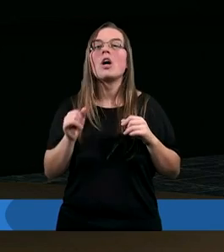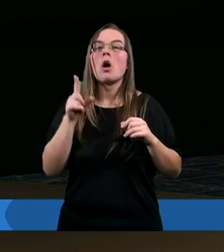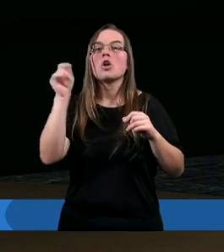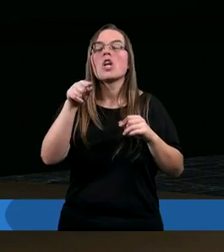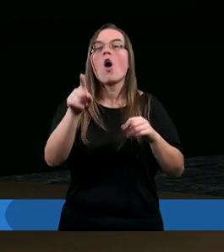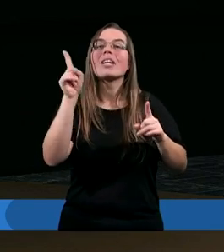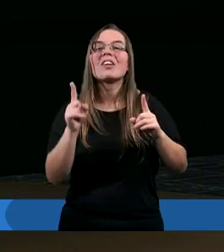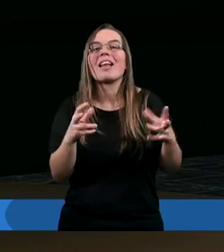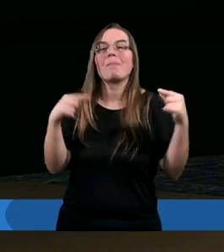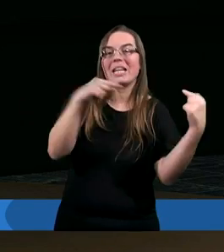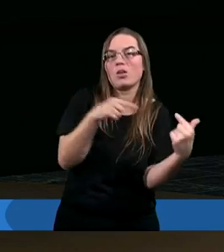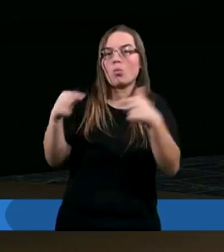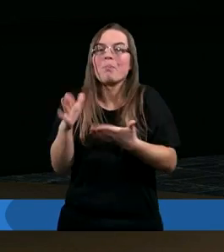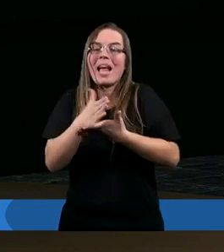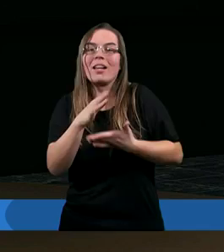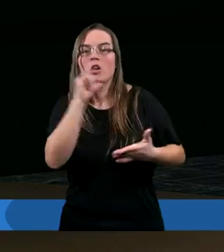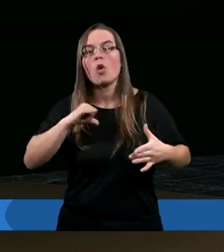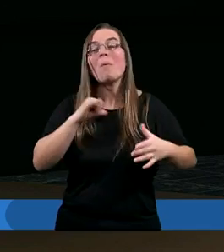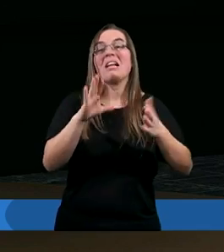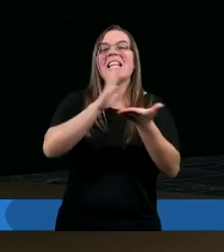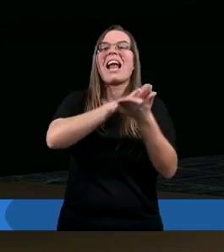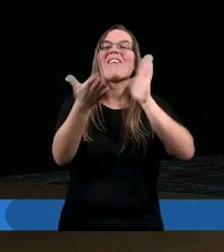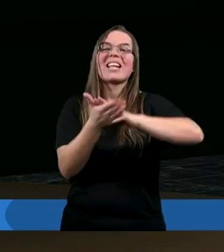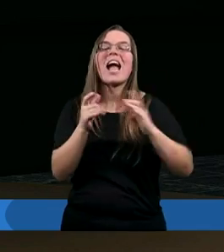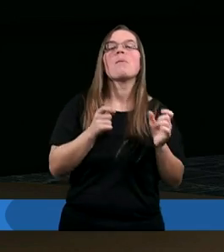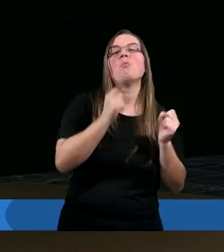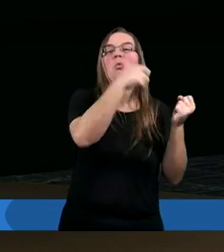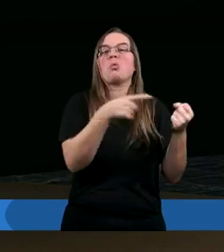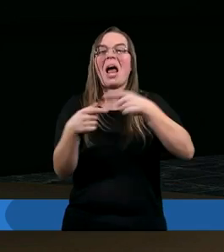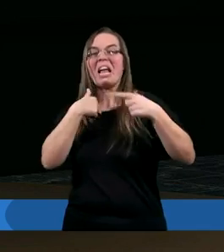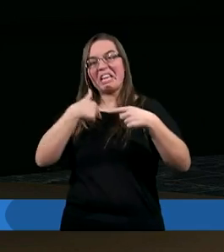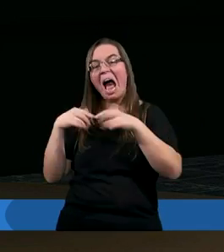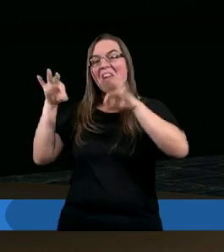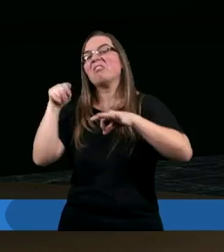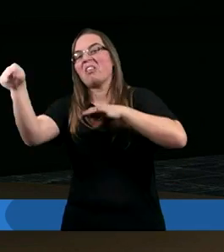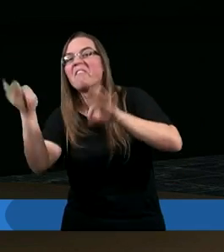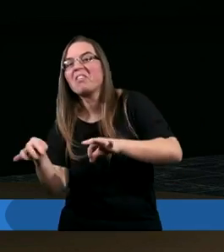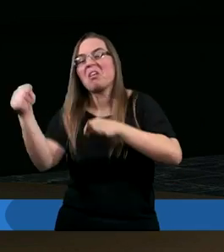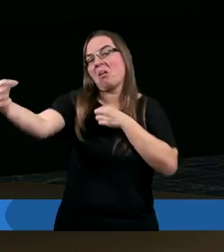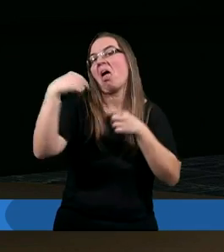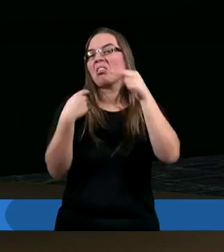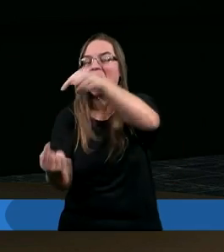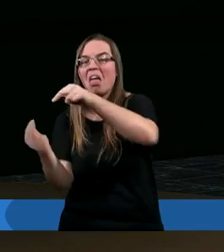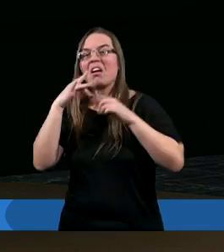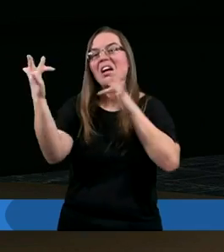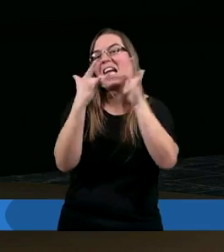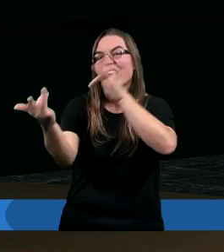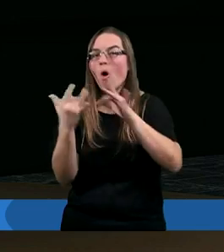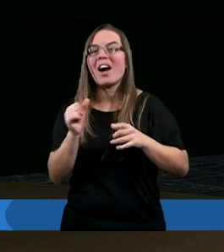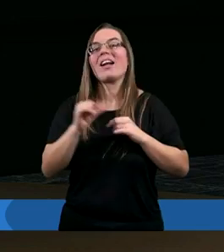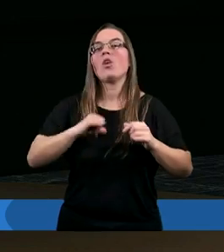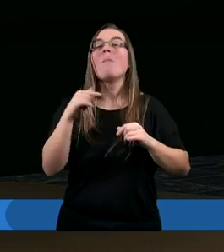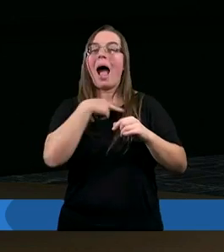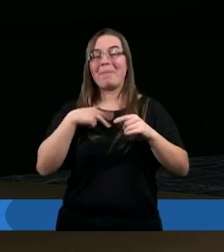one zaczynają dyskutować między sobą, zaczynają nawzajem zrzucać na siebie winę, zaczynają szukać przyczyny, a my gdzieś tam